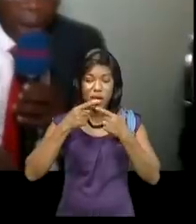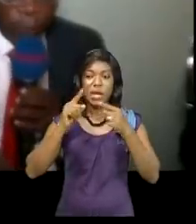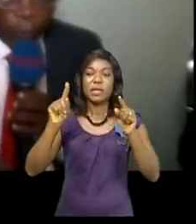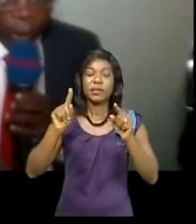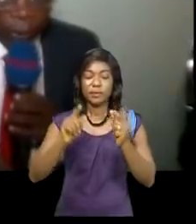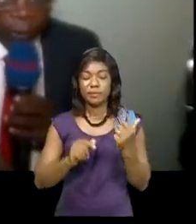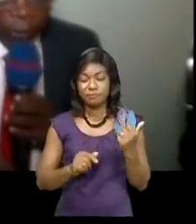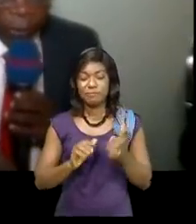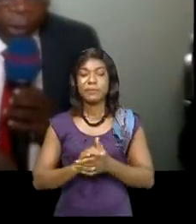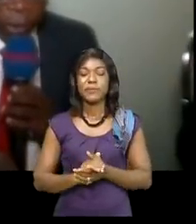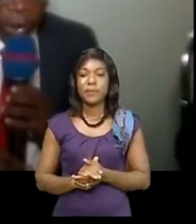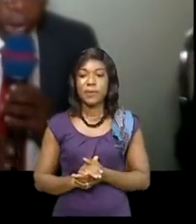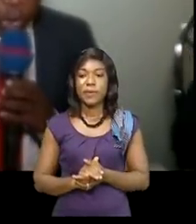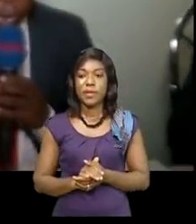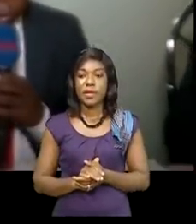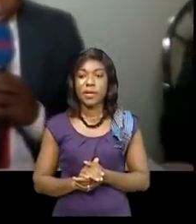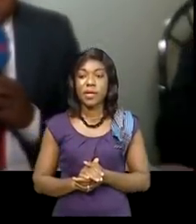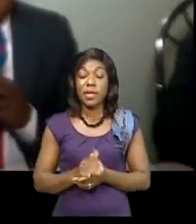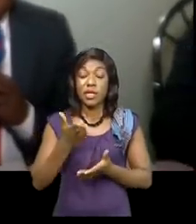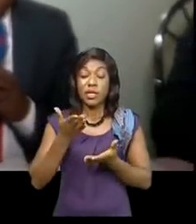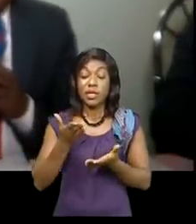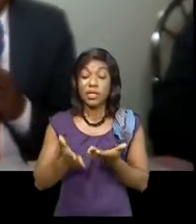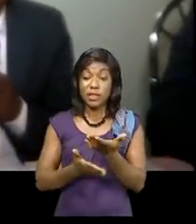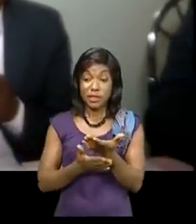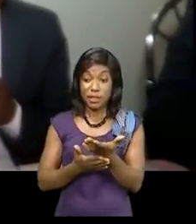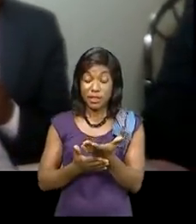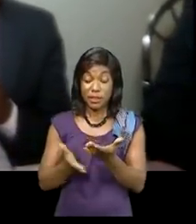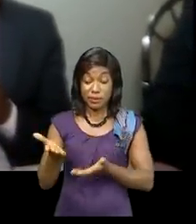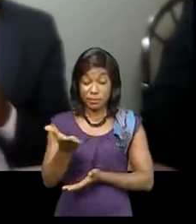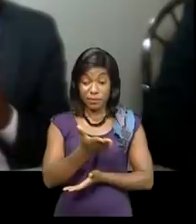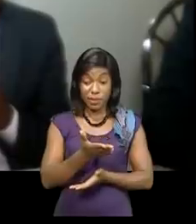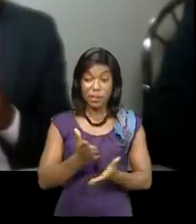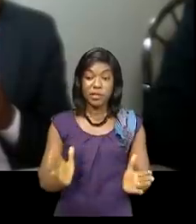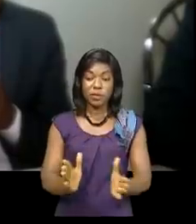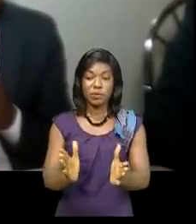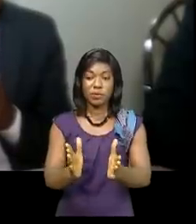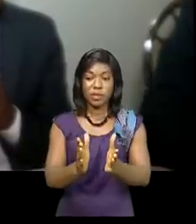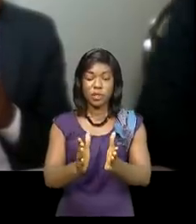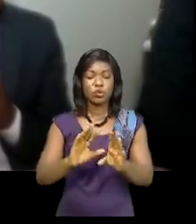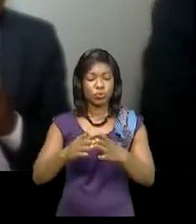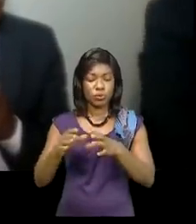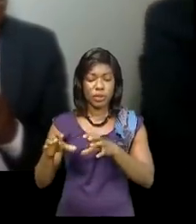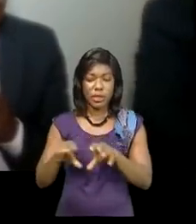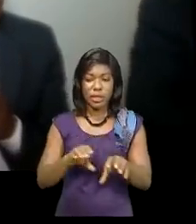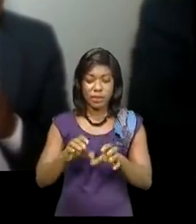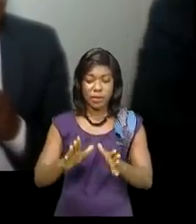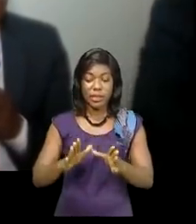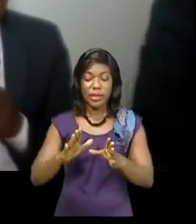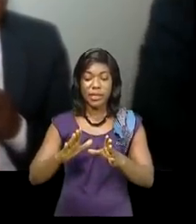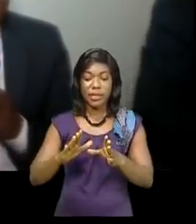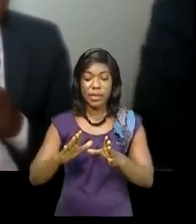Enfin j'exhorte et j'encourage les animateurs du secteur de la santé